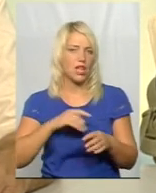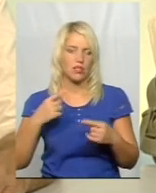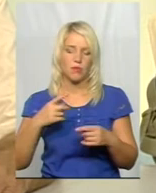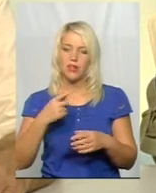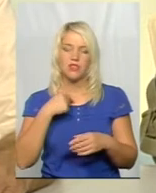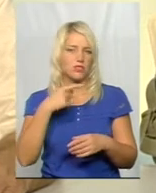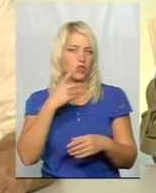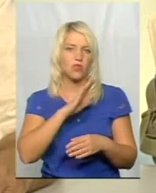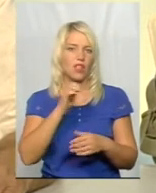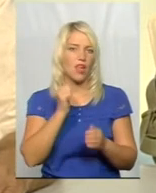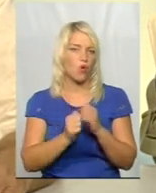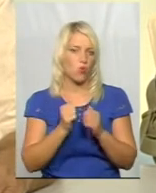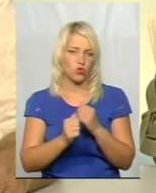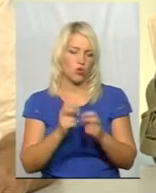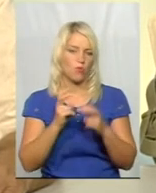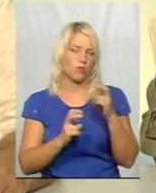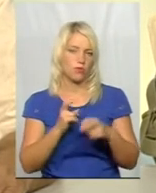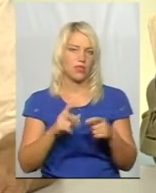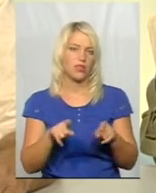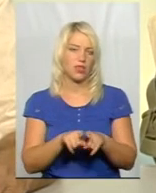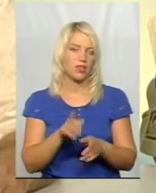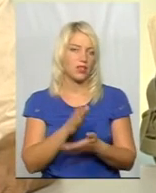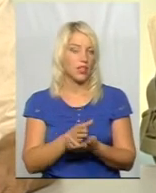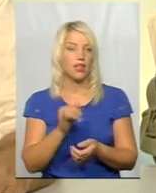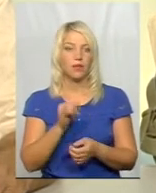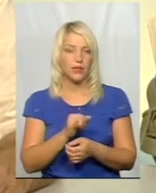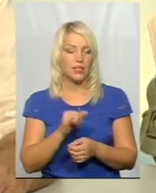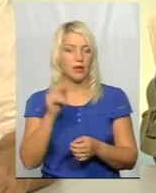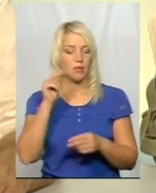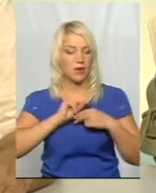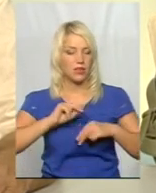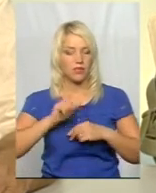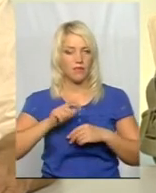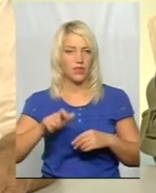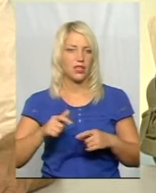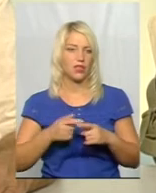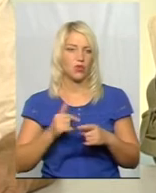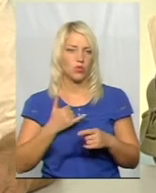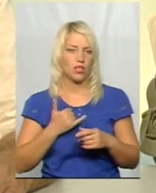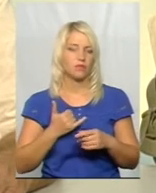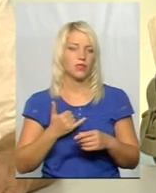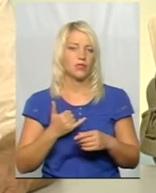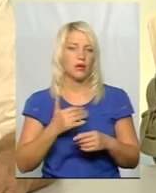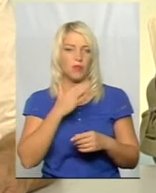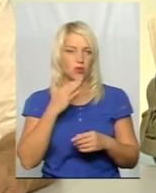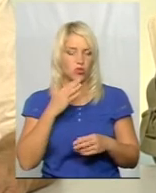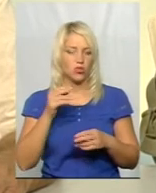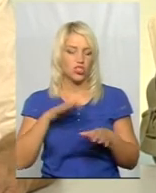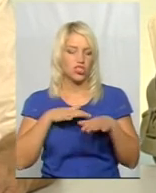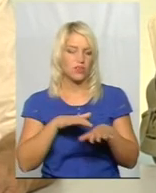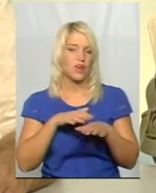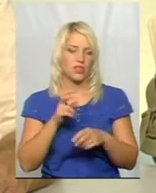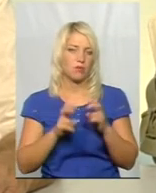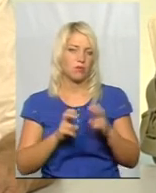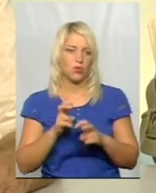підприємстві, навіть на сьогоднішній день є. І працівники, в нас укладені договора, працівники багатьох швейних підприємств